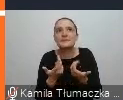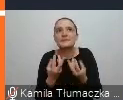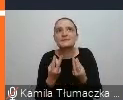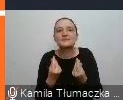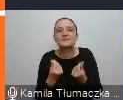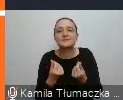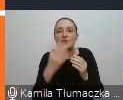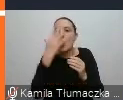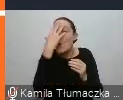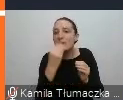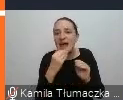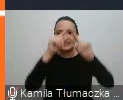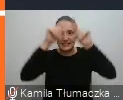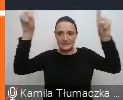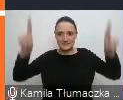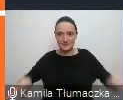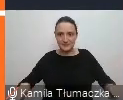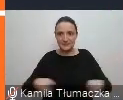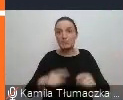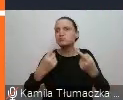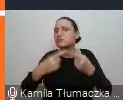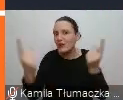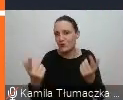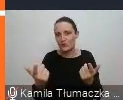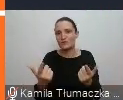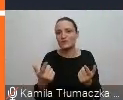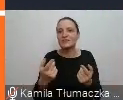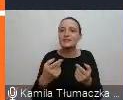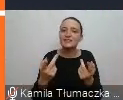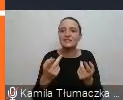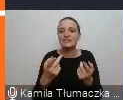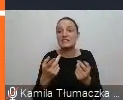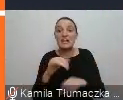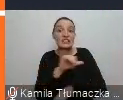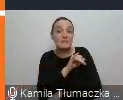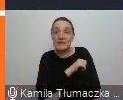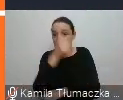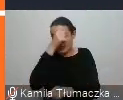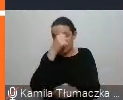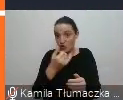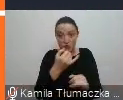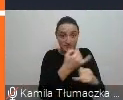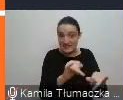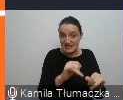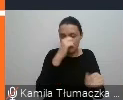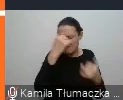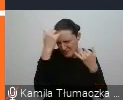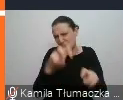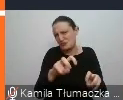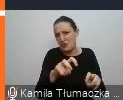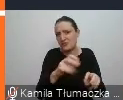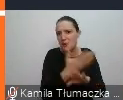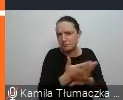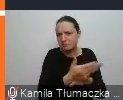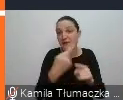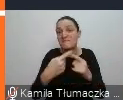obrazek, który był przekonujący i puściłam go pod nieswoim imieniem i nazwiskiem na